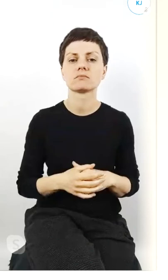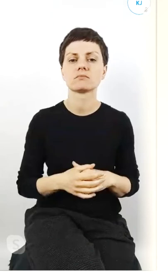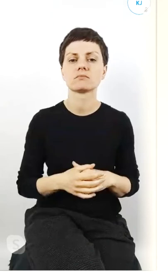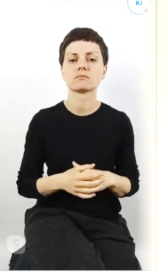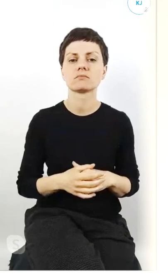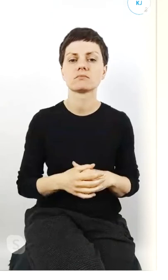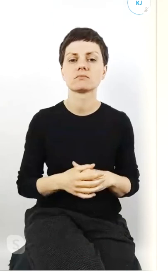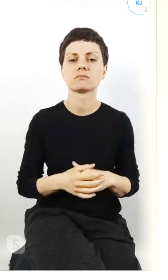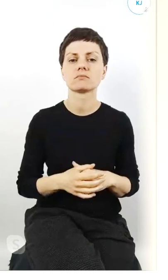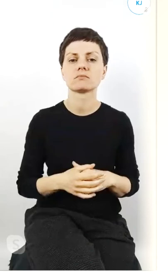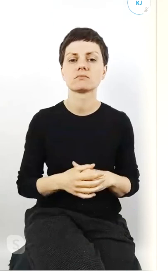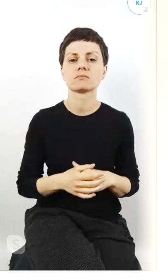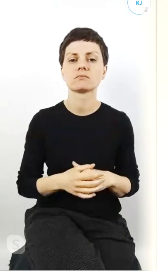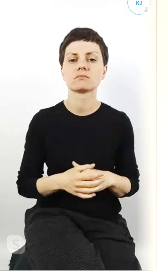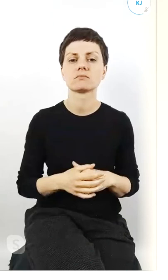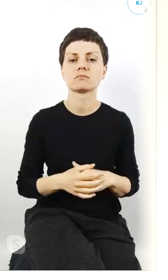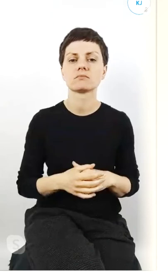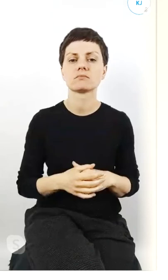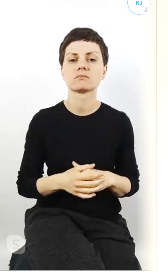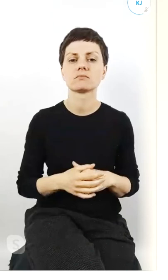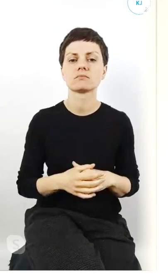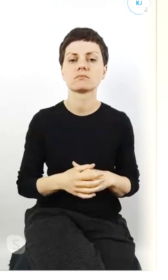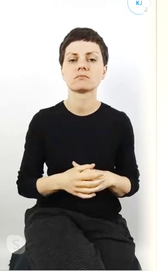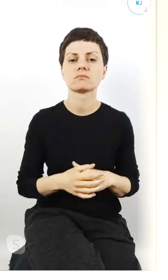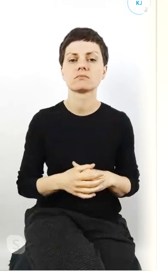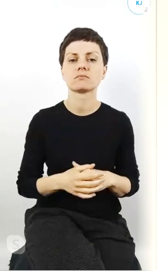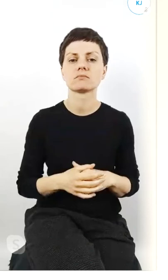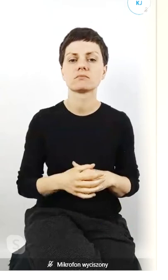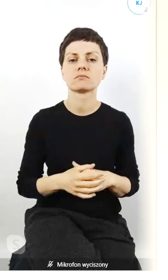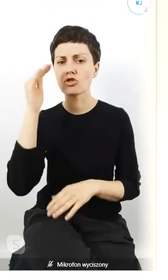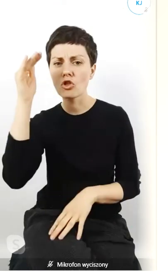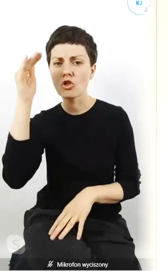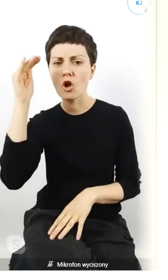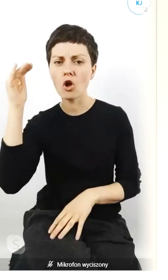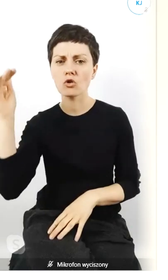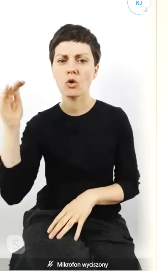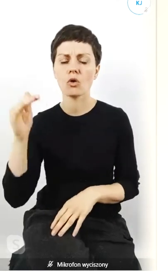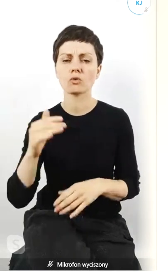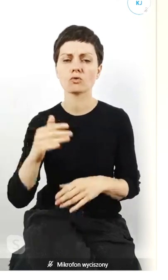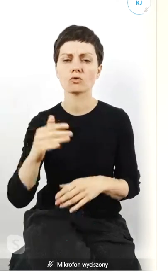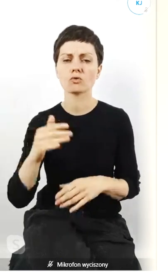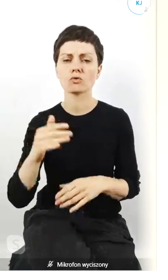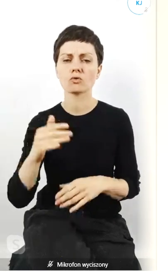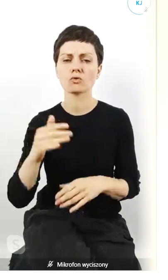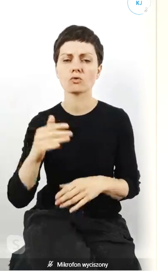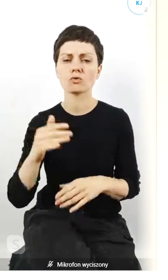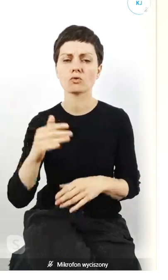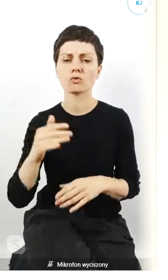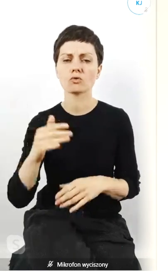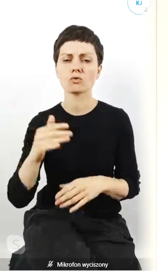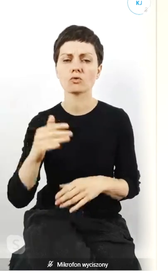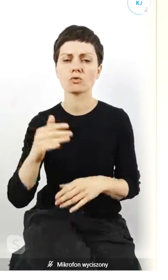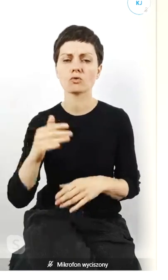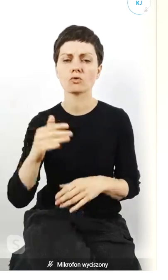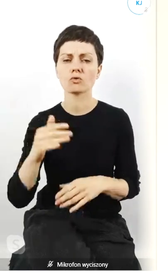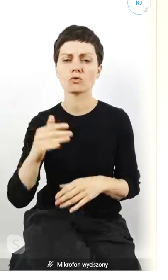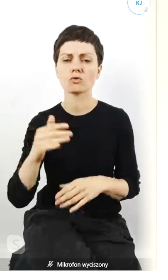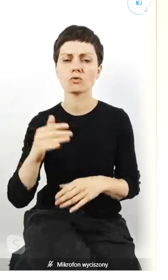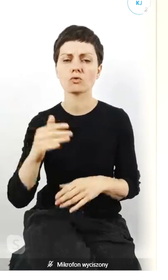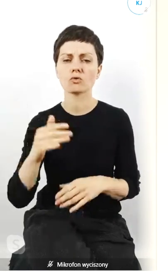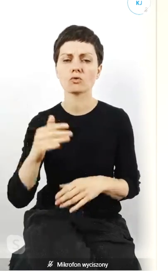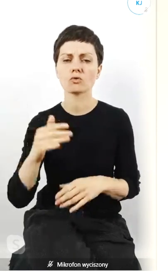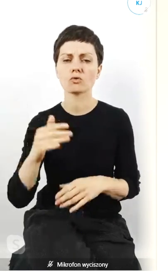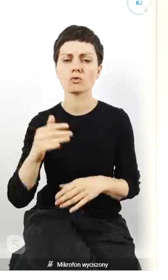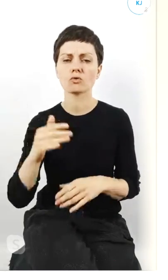wyrazisty na młodych i dorosłych tutaj został zarysowany ale to nie tylko